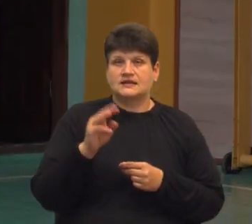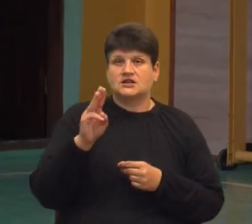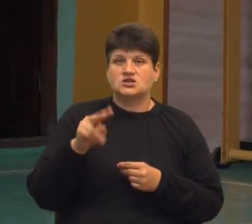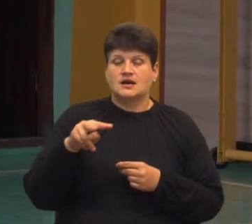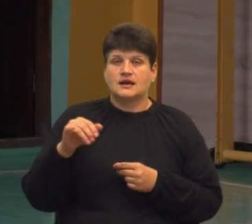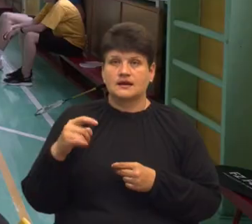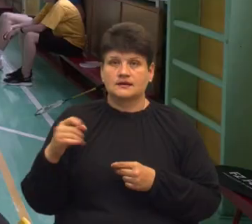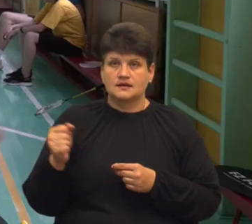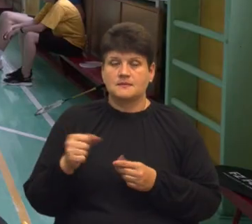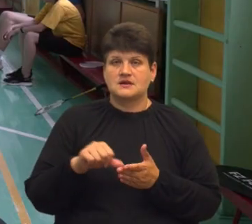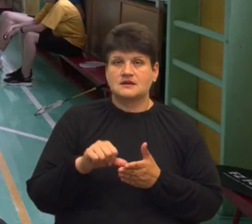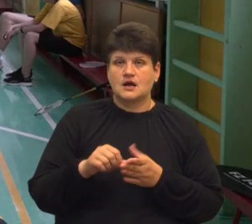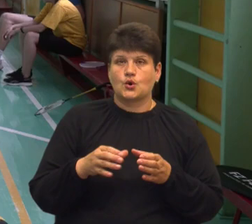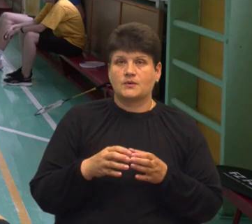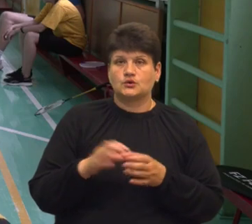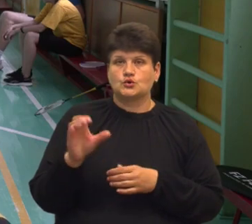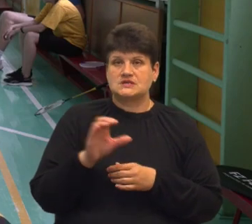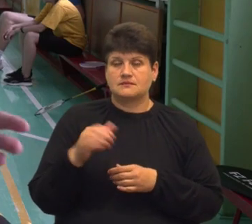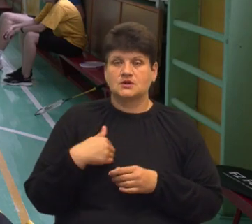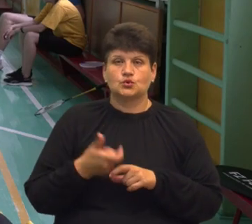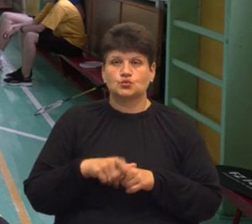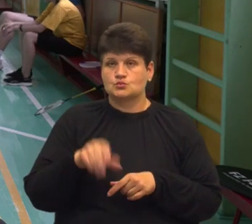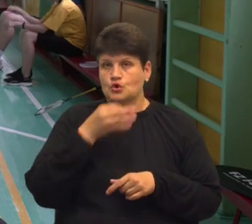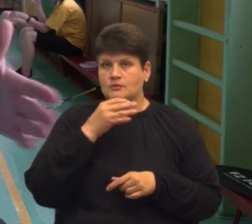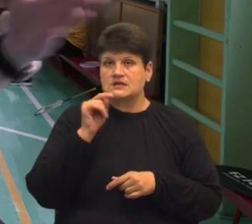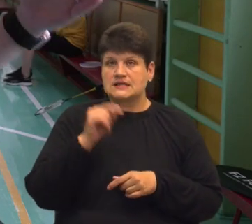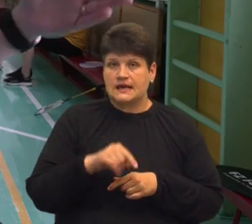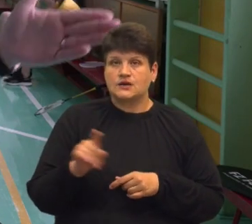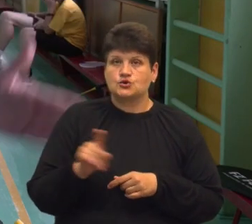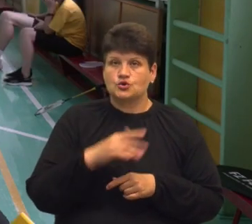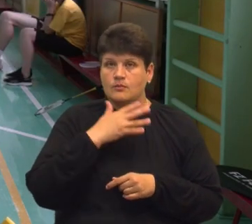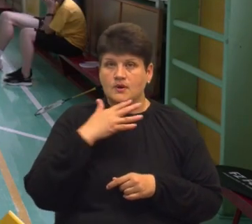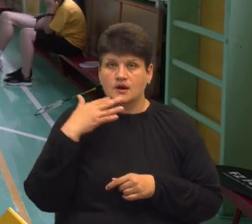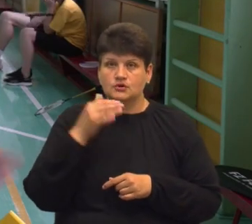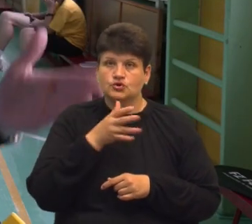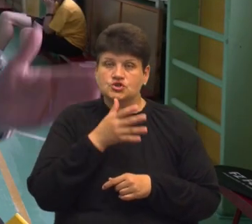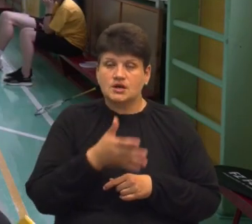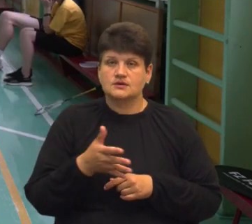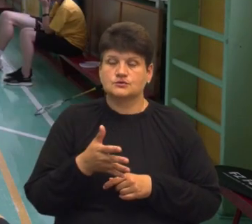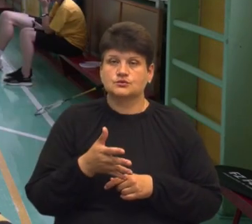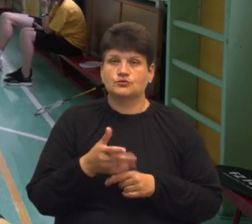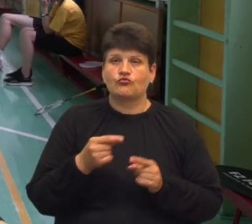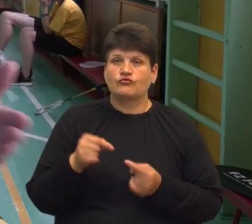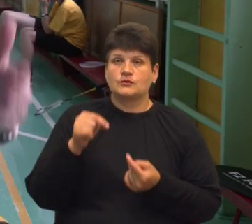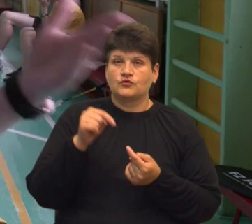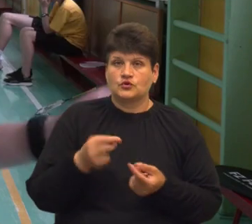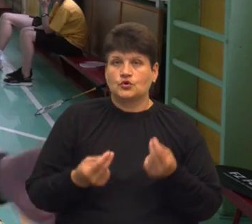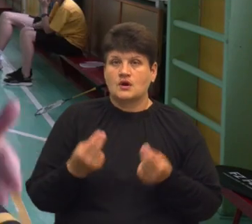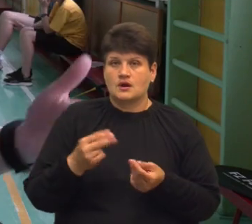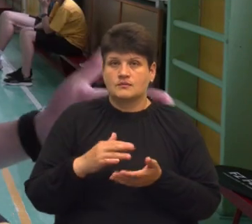команду «Синіх». Мені сподобалося те, що багато часу, відповідно, гра триває